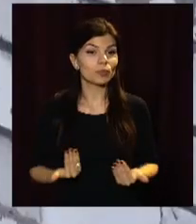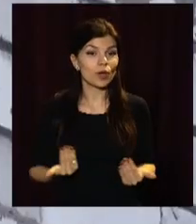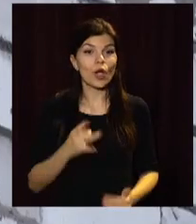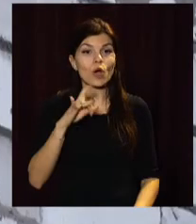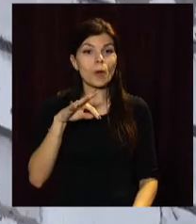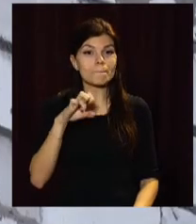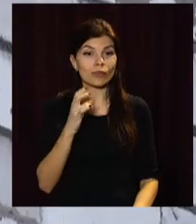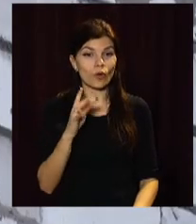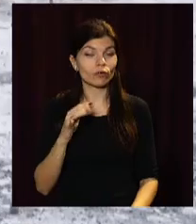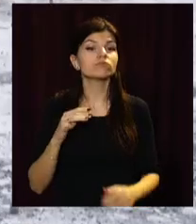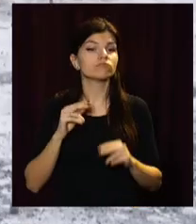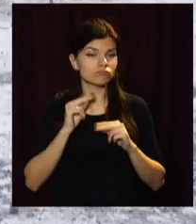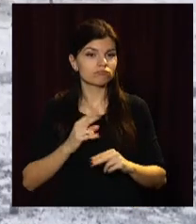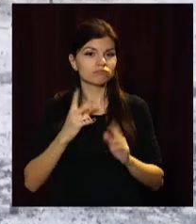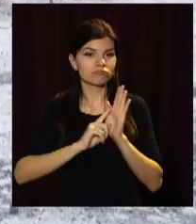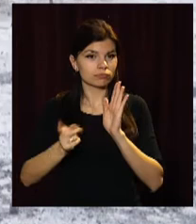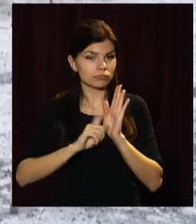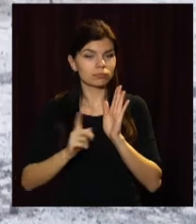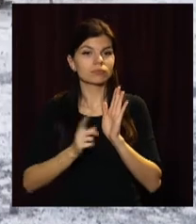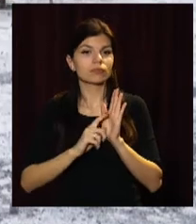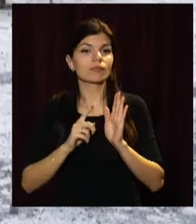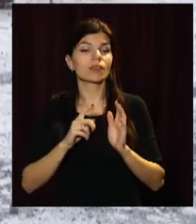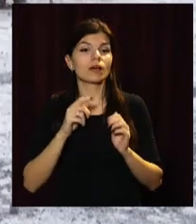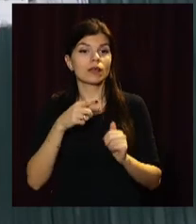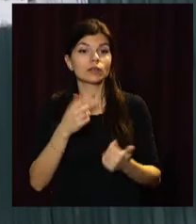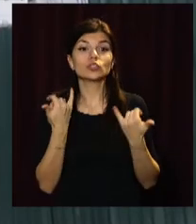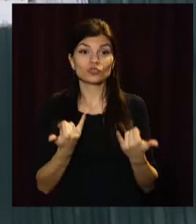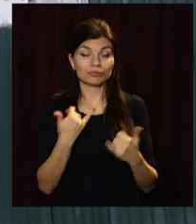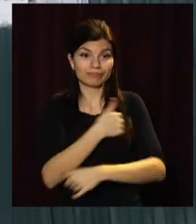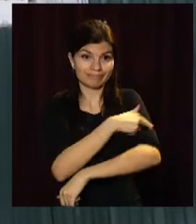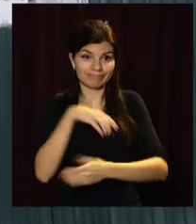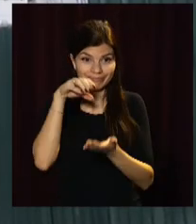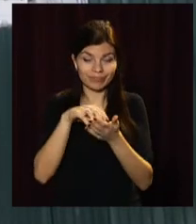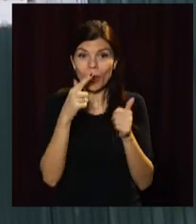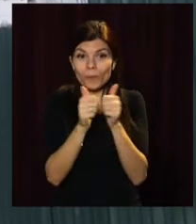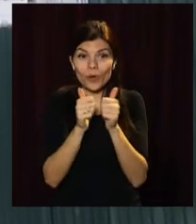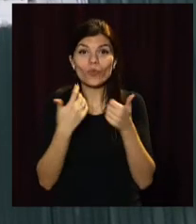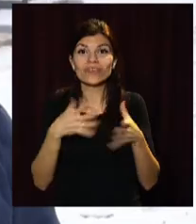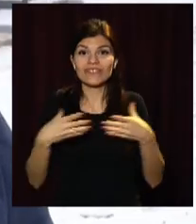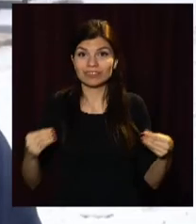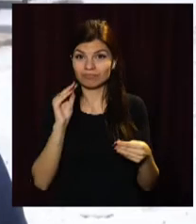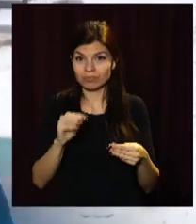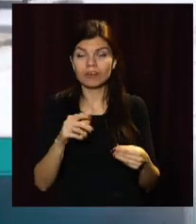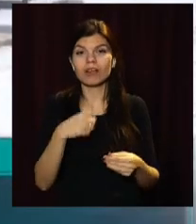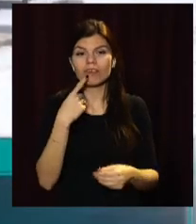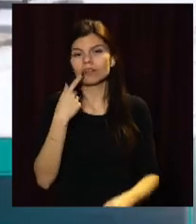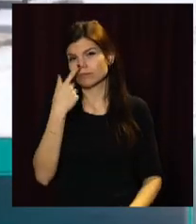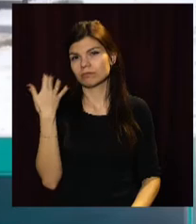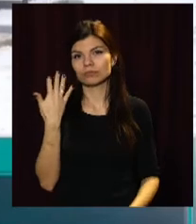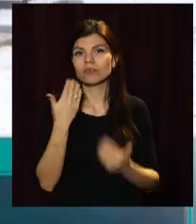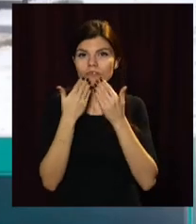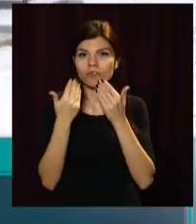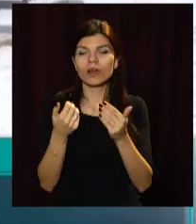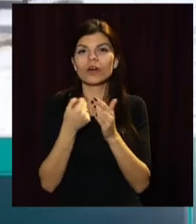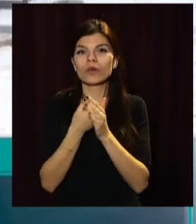Романкового змушені їздити до медзакладу в місто. Сучасну амбулаторію матимуть поряд вже навесні. Неоднократно зверталися